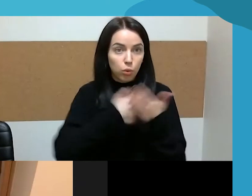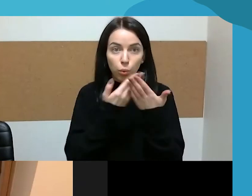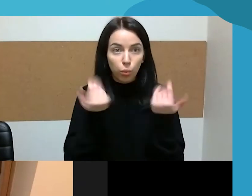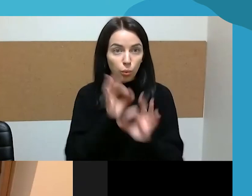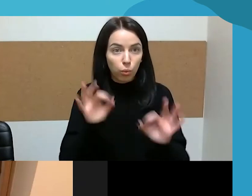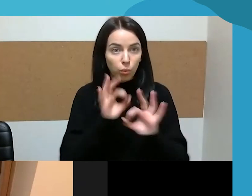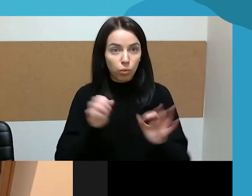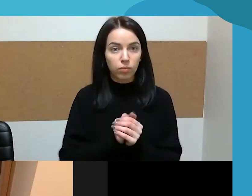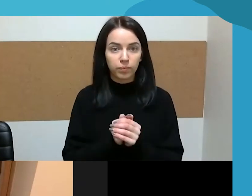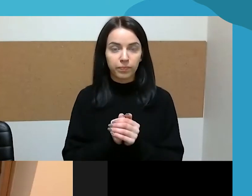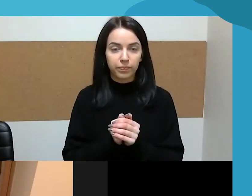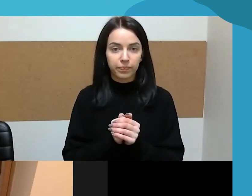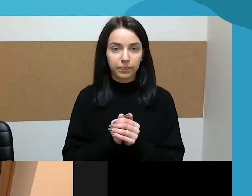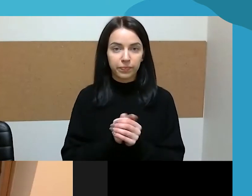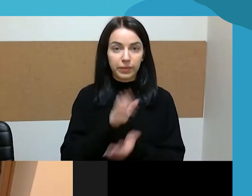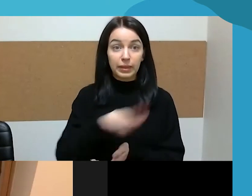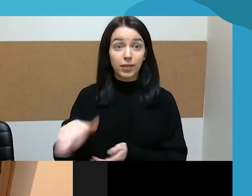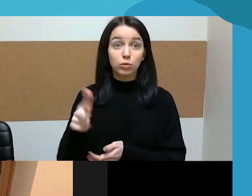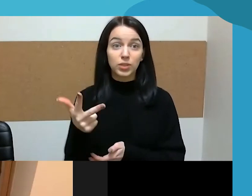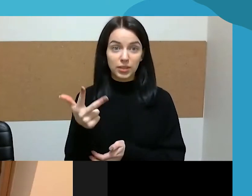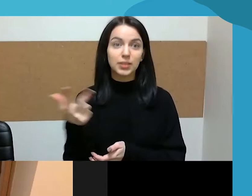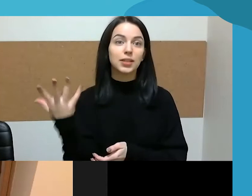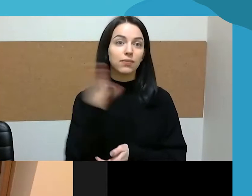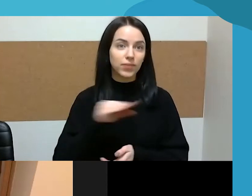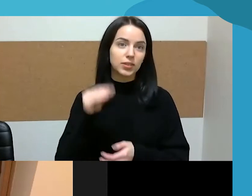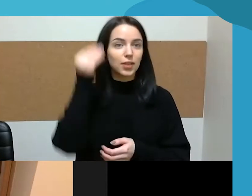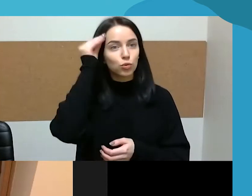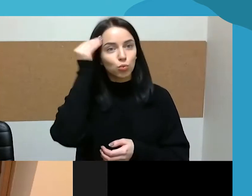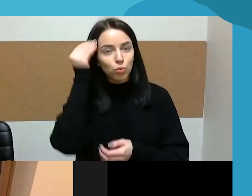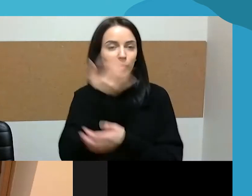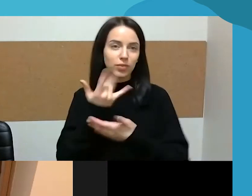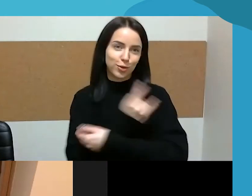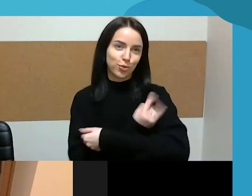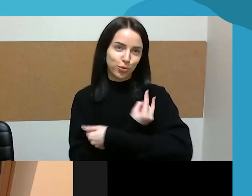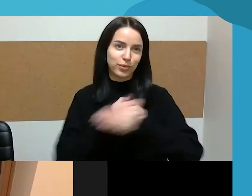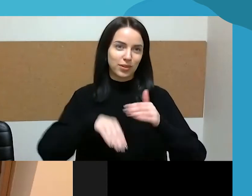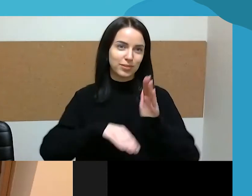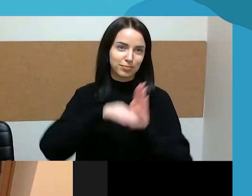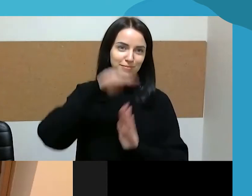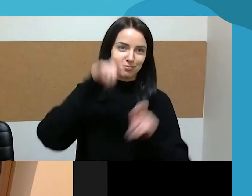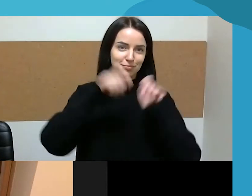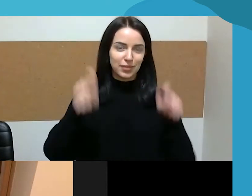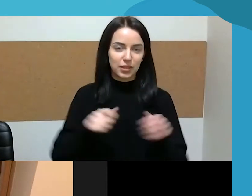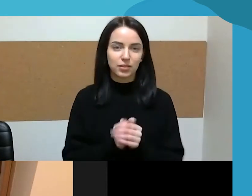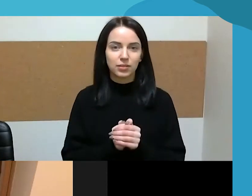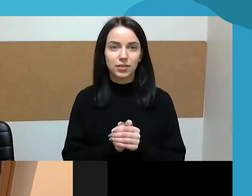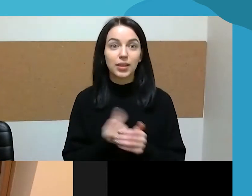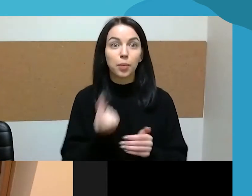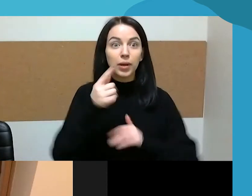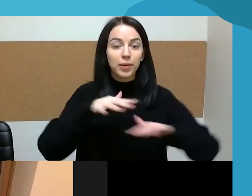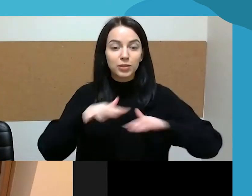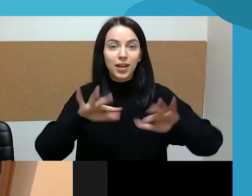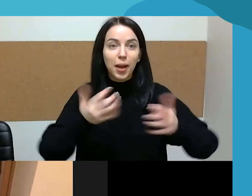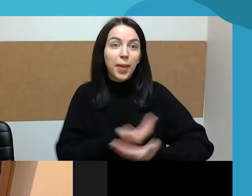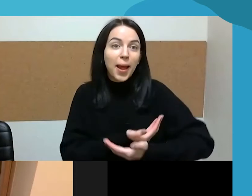rankose laikiau nuo to momento, kai jie gimė ir juos sprausiau. Ir, aišku, pirmiai momentai buvo patys baisiausi, kaip paimti ten